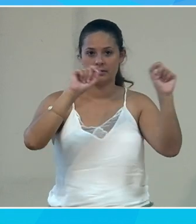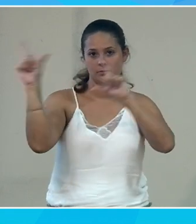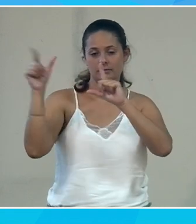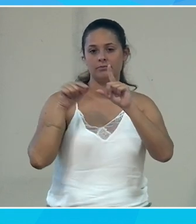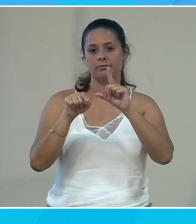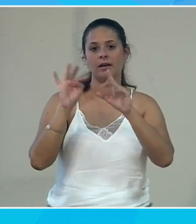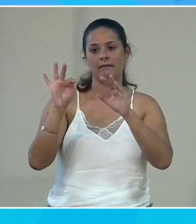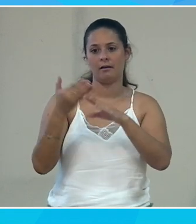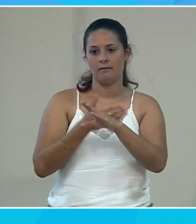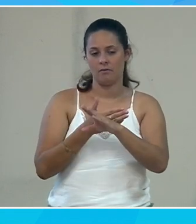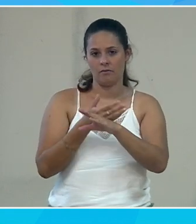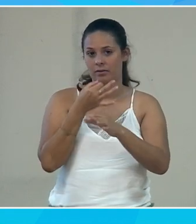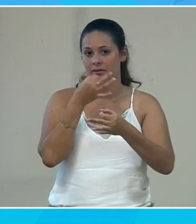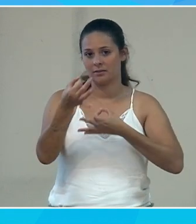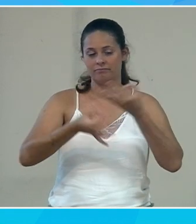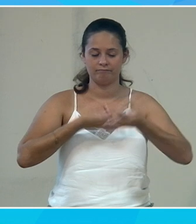vous ai parlé précédemment.